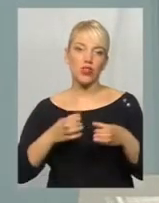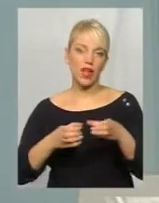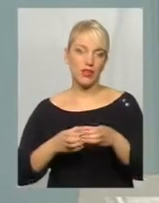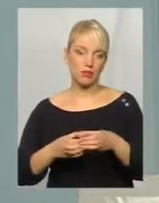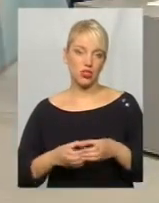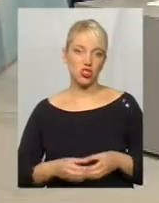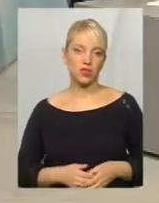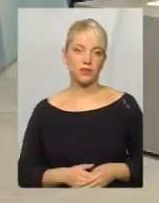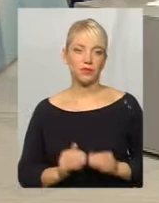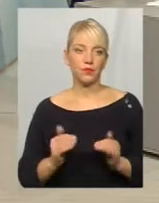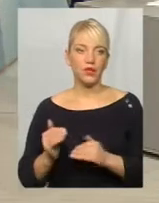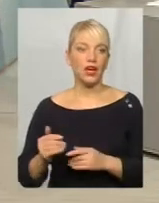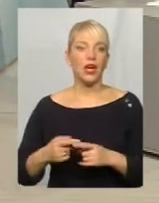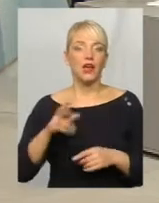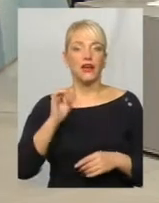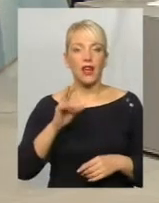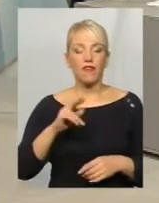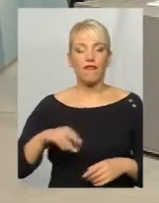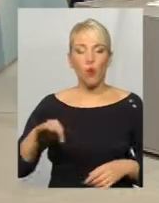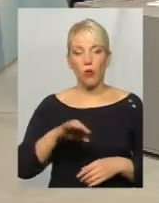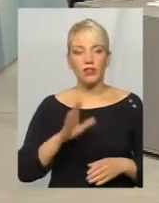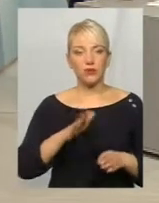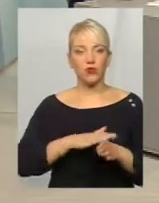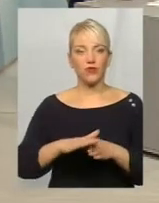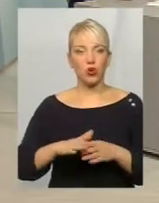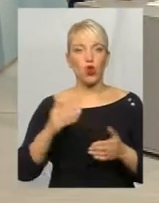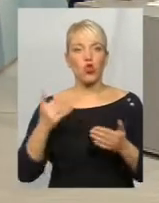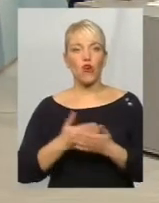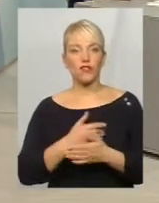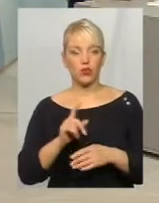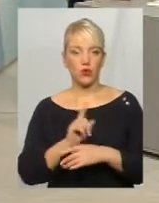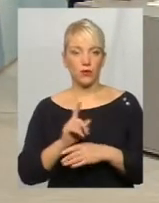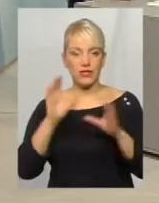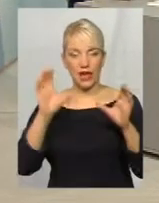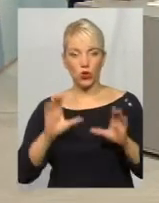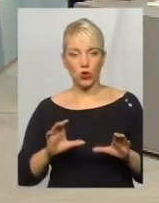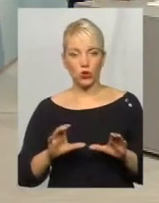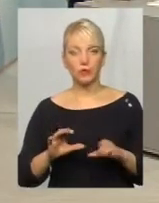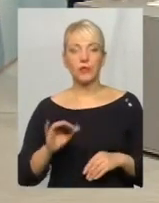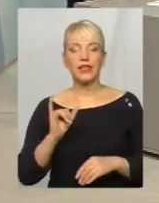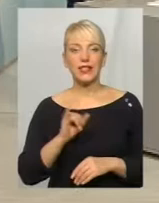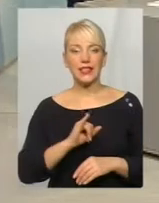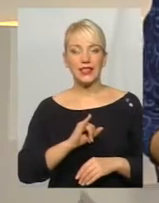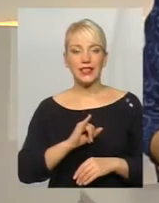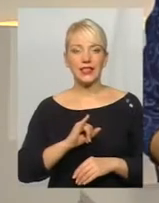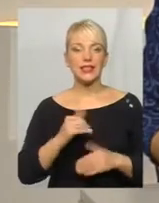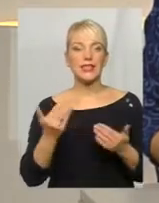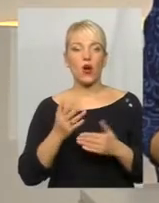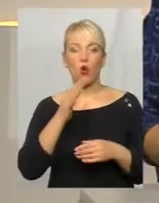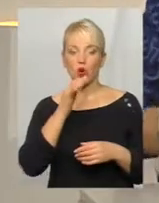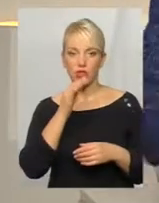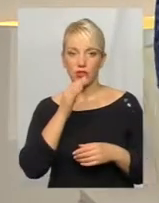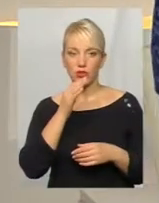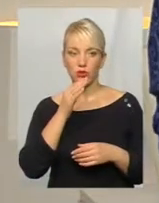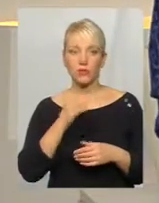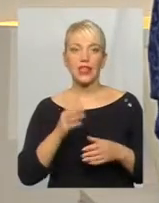України. Пані Тетяно, як в області виконуватимуться нові норми закону і з якого часу?